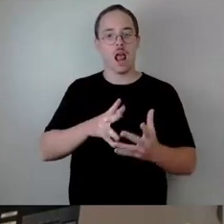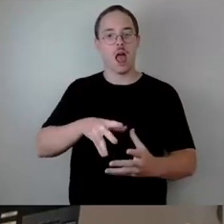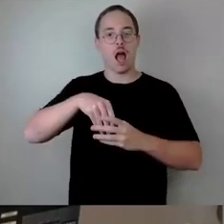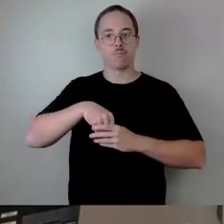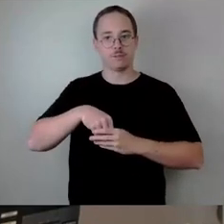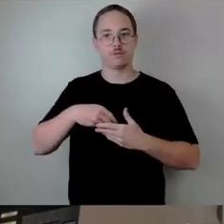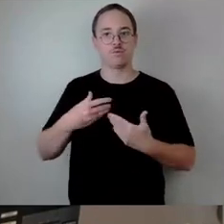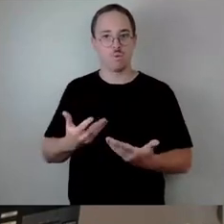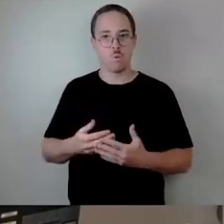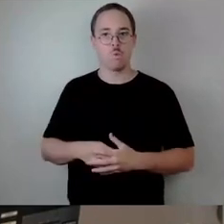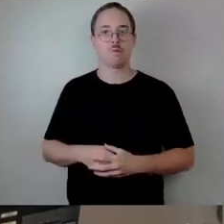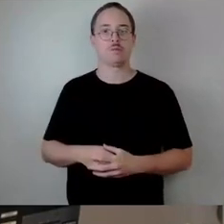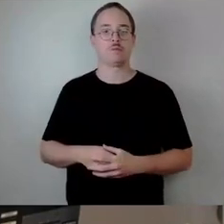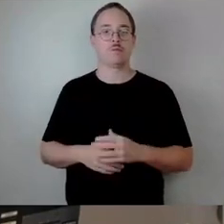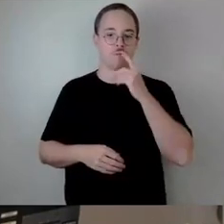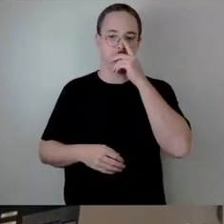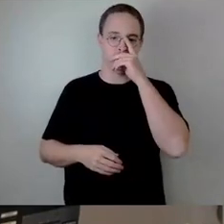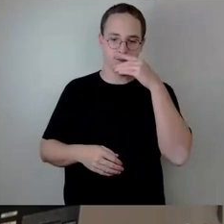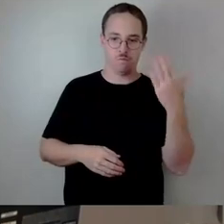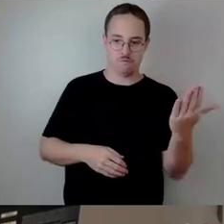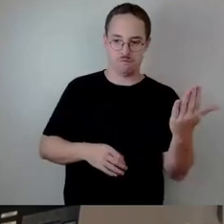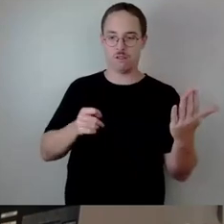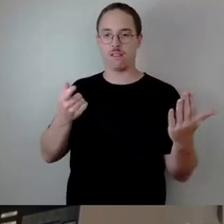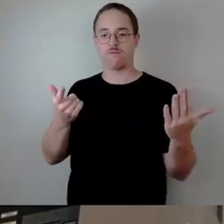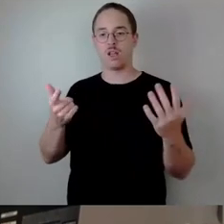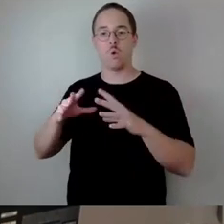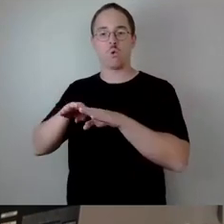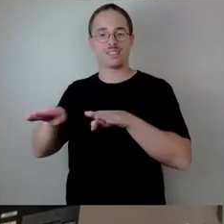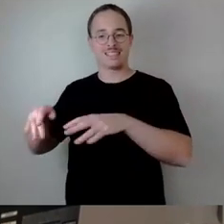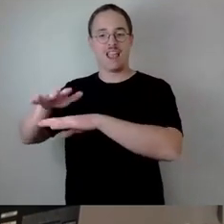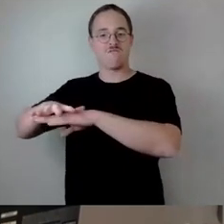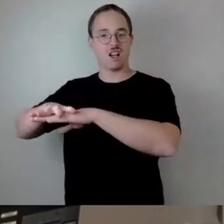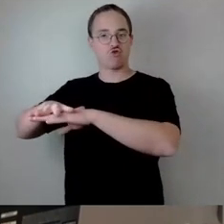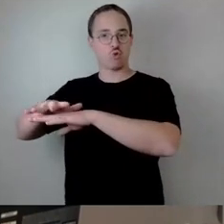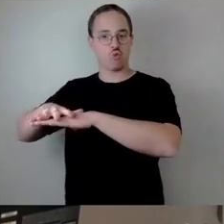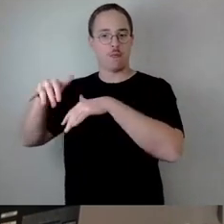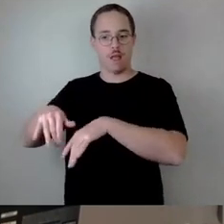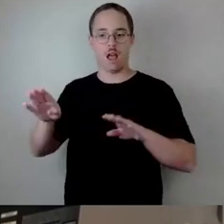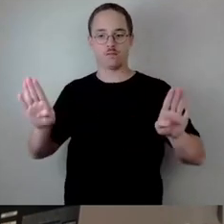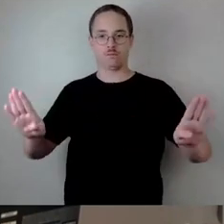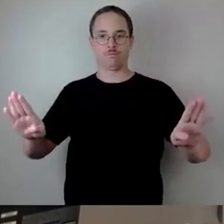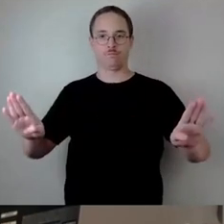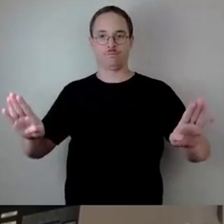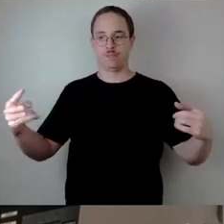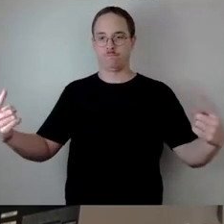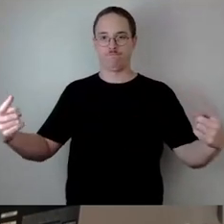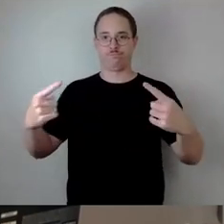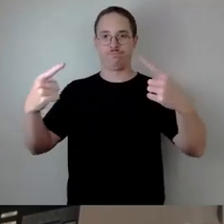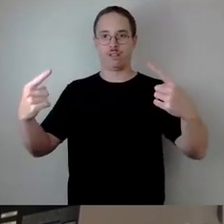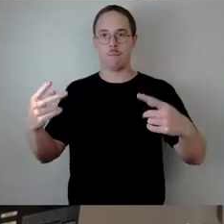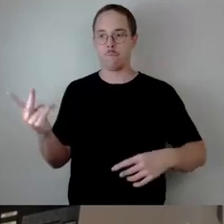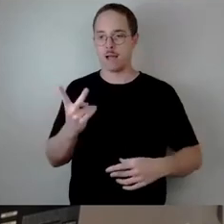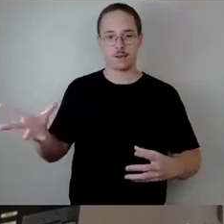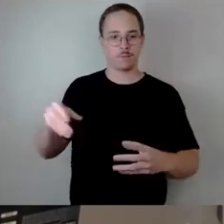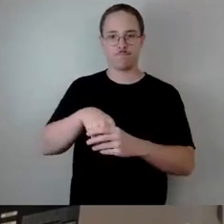Infrastruktur. Denn, das muss man ja auch sagen, der Bund, auch das Land, bestellt soziale Politik ja nicht aus Spaß, sondern weil wir